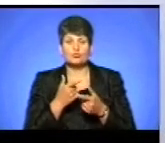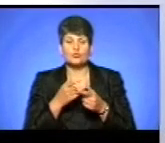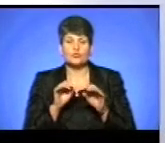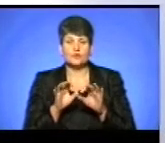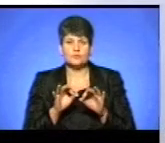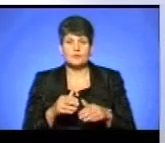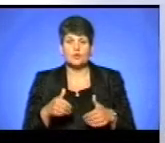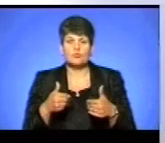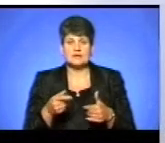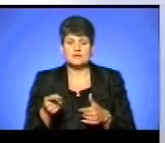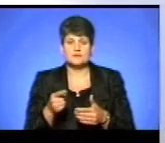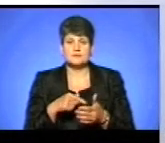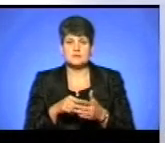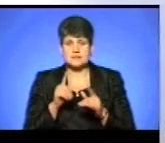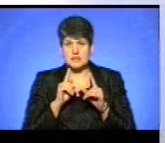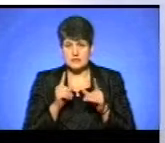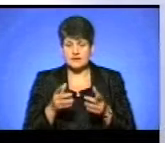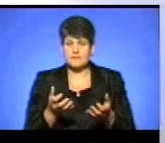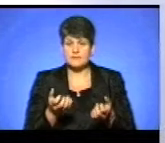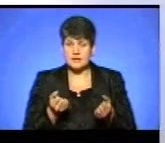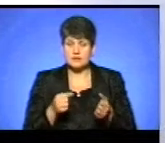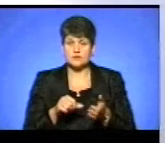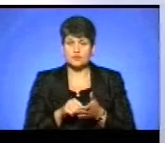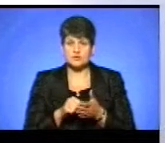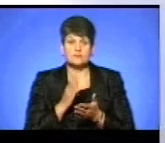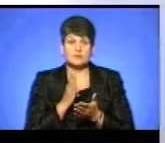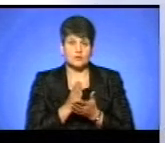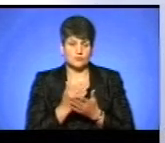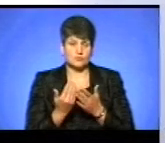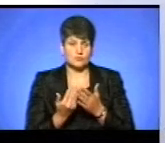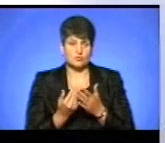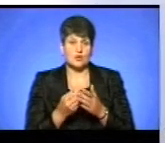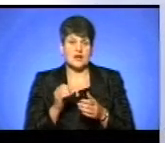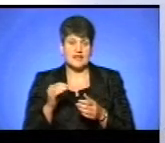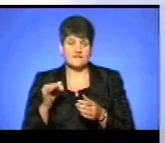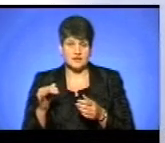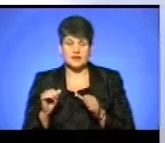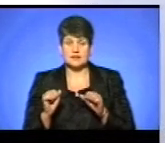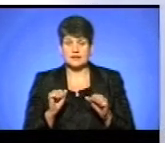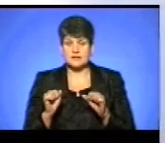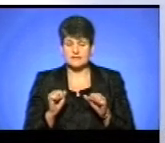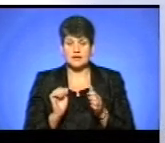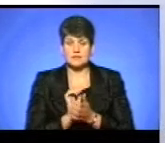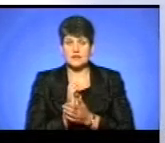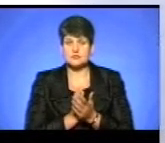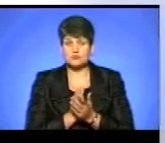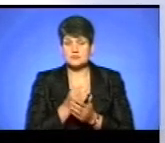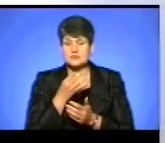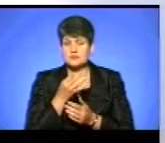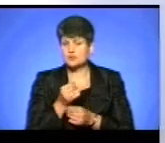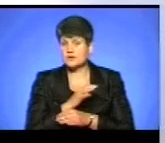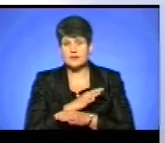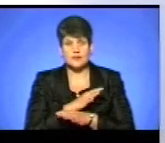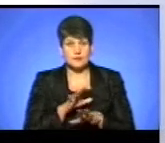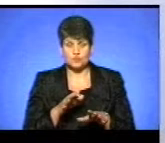пропонували Тернопільській міській раді взяти участь у прямому ефірі, проте керівник прес-служби Мар'яна Зварич повідомила про те, що не